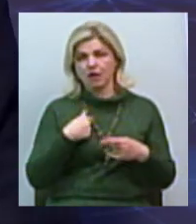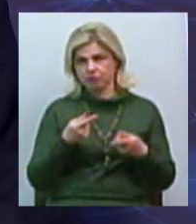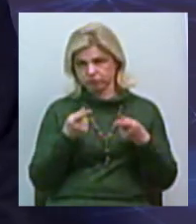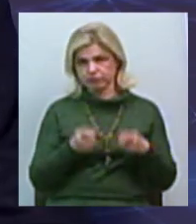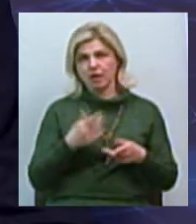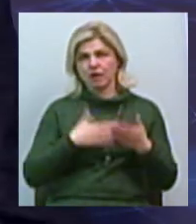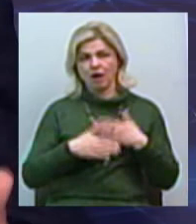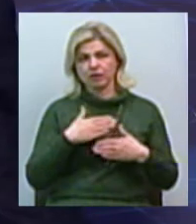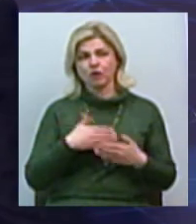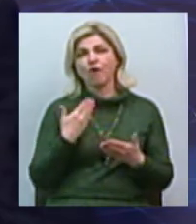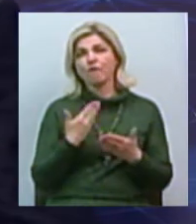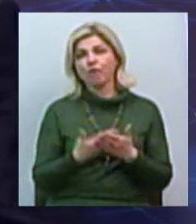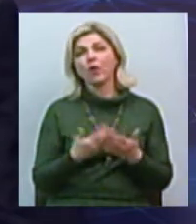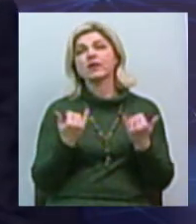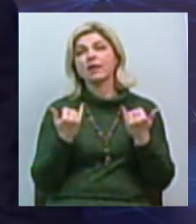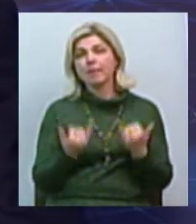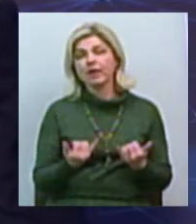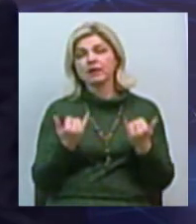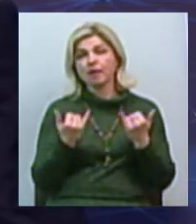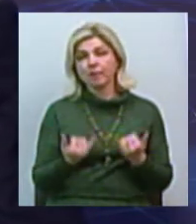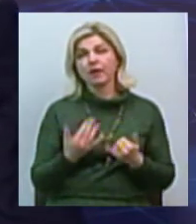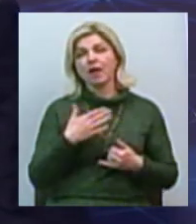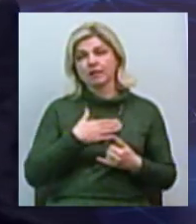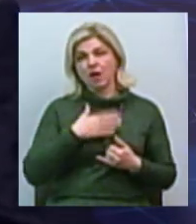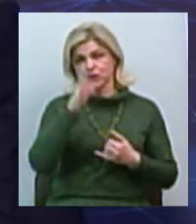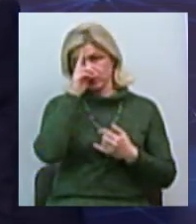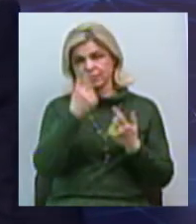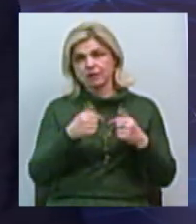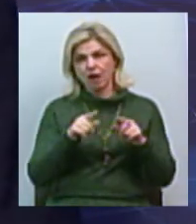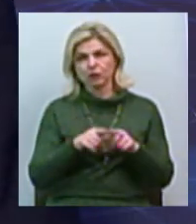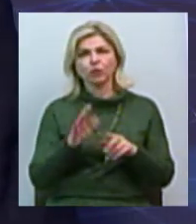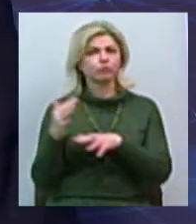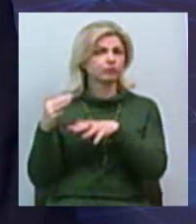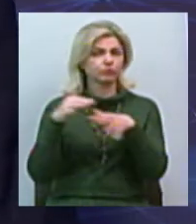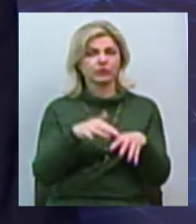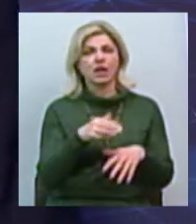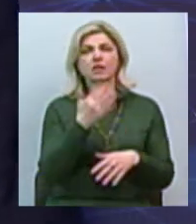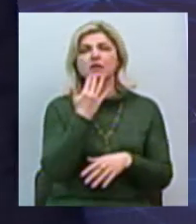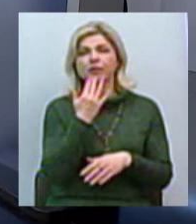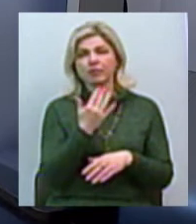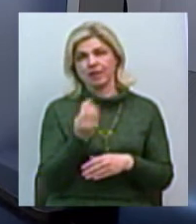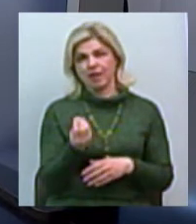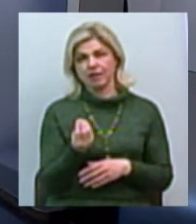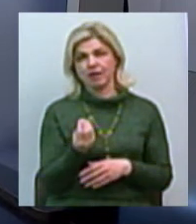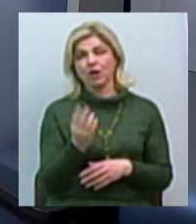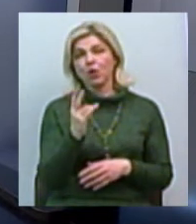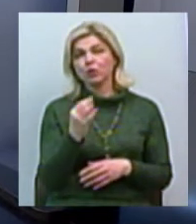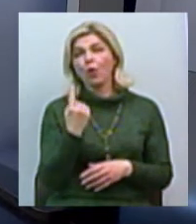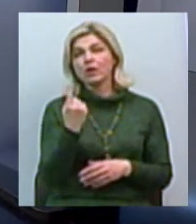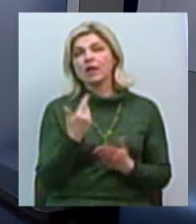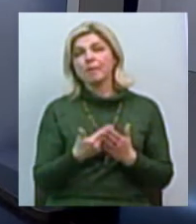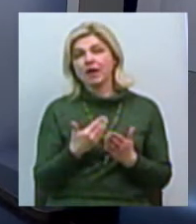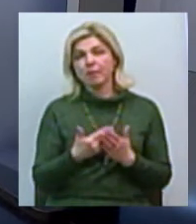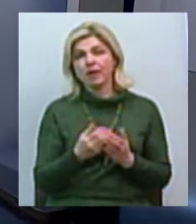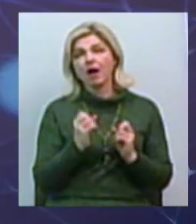думаю, от тепер, от тепер в нашу страну хлынут зарубежні деньги. Ну, один пример, як